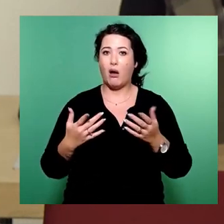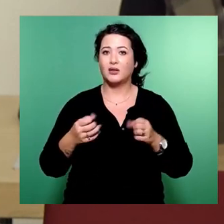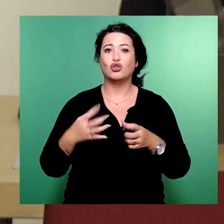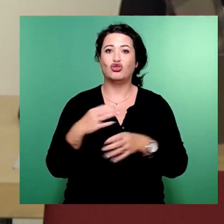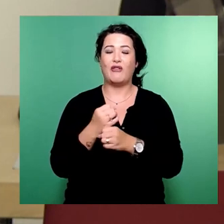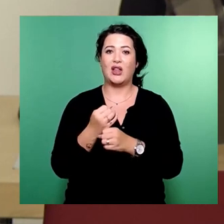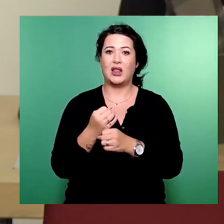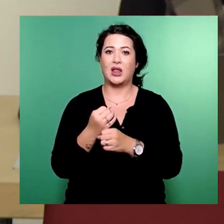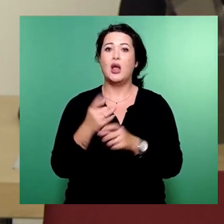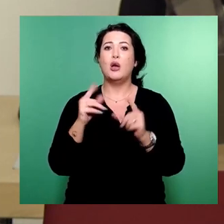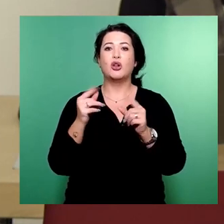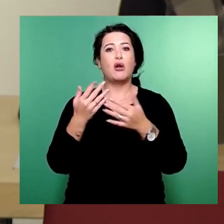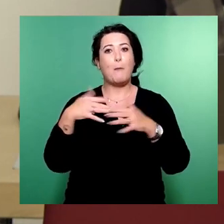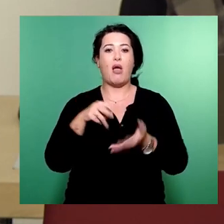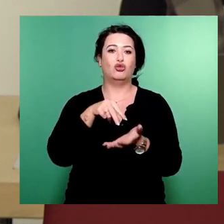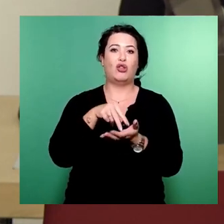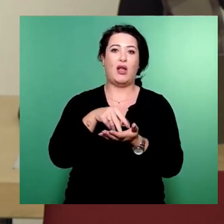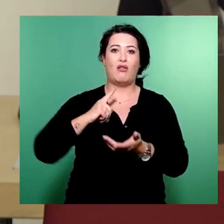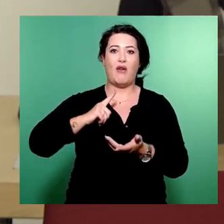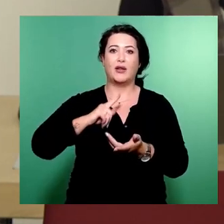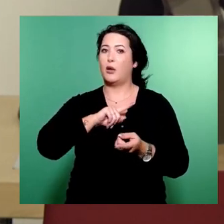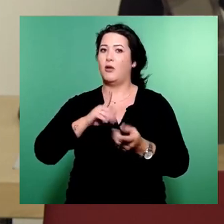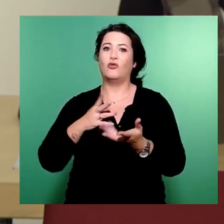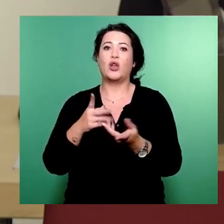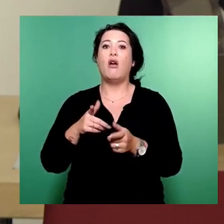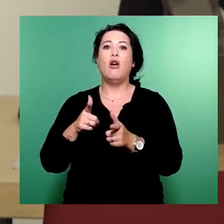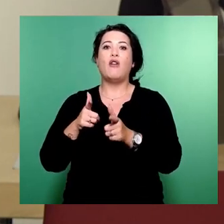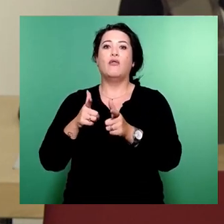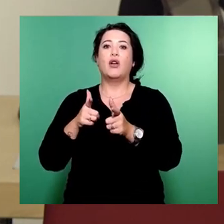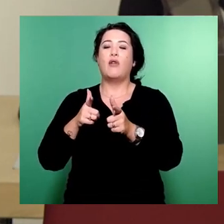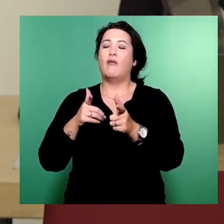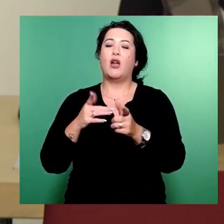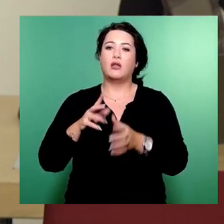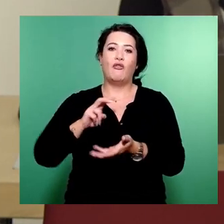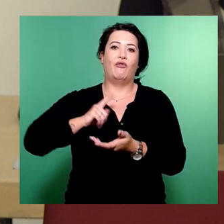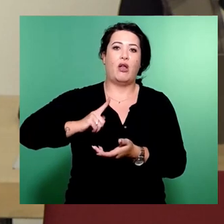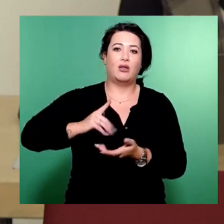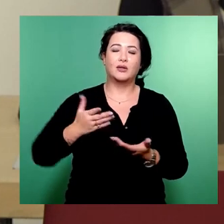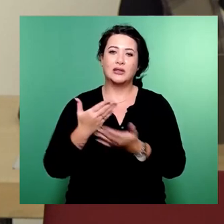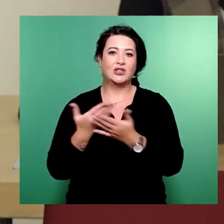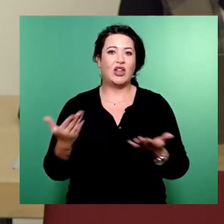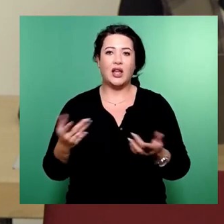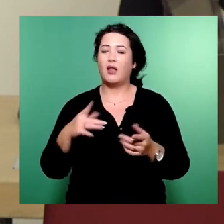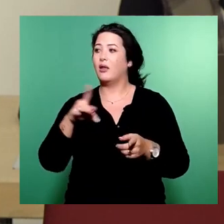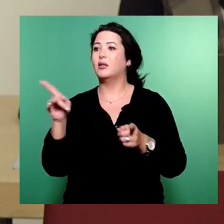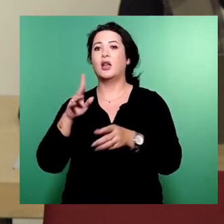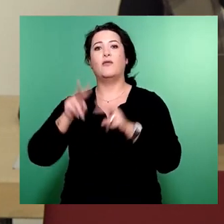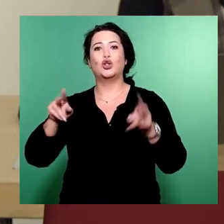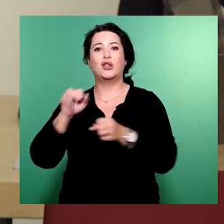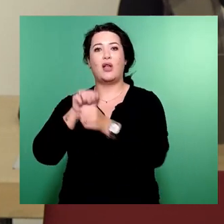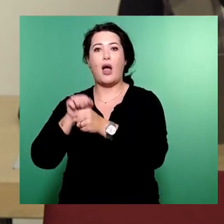mehr, als dass sie fahren. Die Maßnahme wurde aufgrund einer umfangreichen Prüfung durch die Vertreter der zuständigen Ämter und der DVB AG